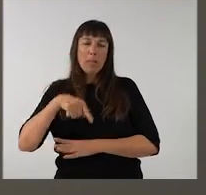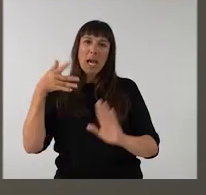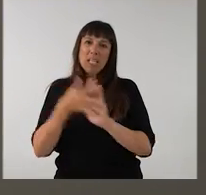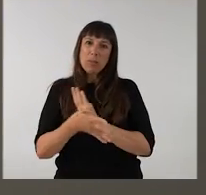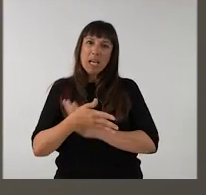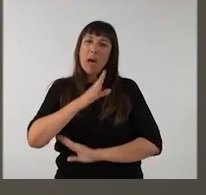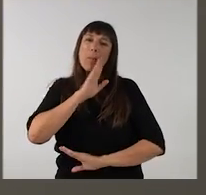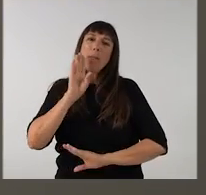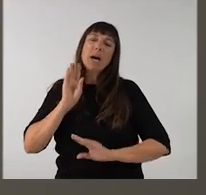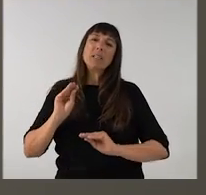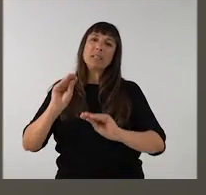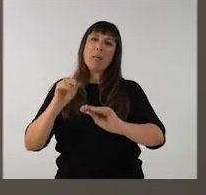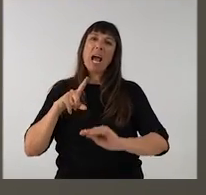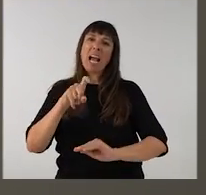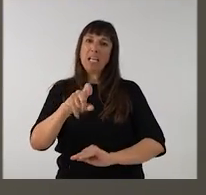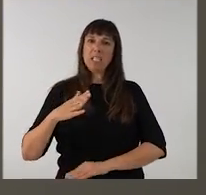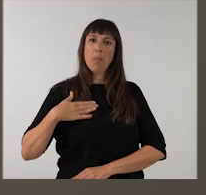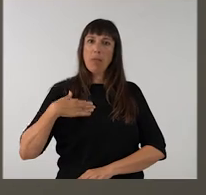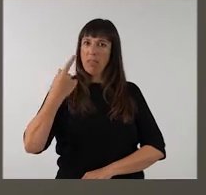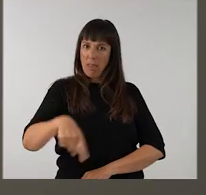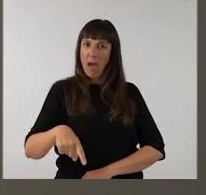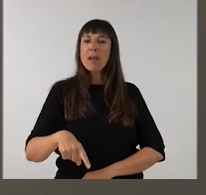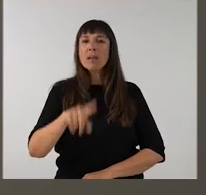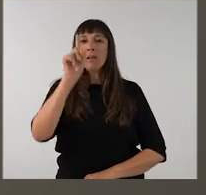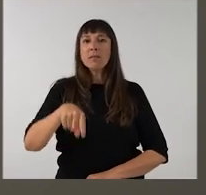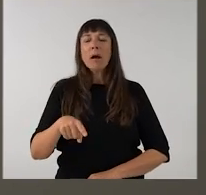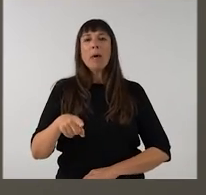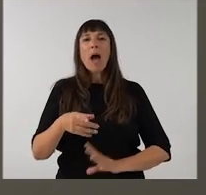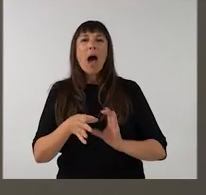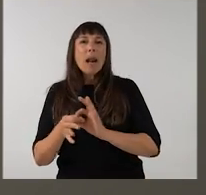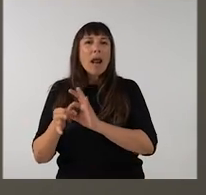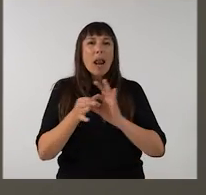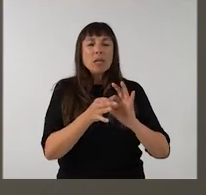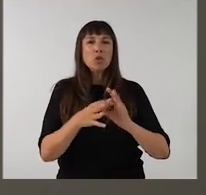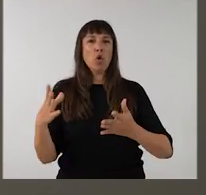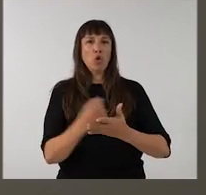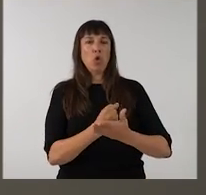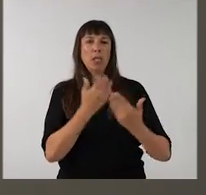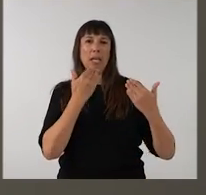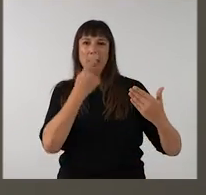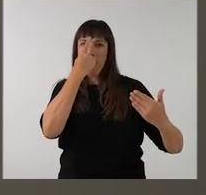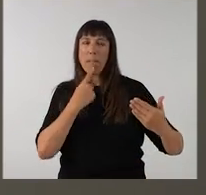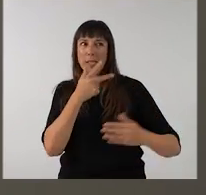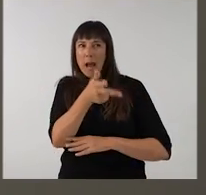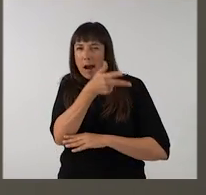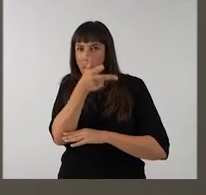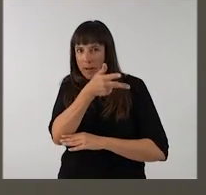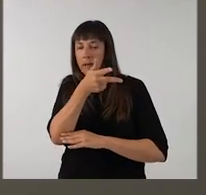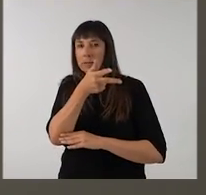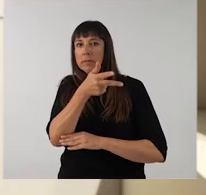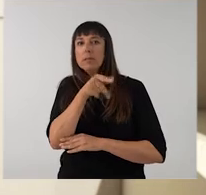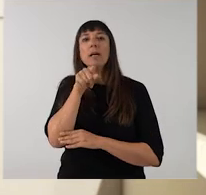Parla de la seva mare, parla també de quan la seva mare va tenir càncer de pit, i de la relació de tot plegat amb la imatge i amb la càmera.